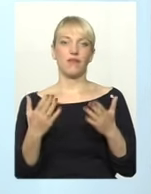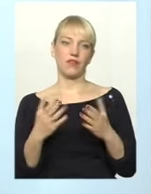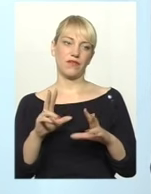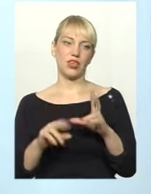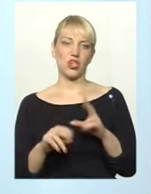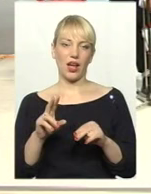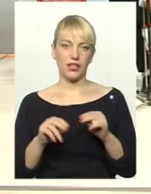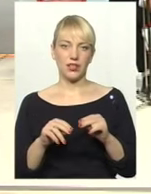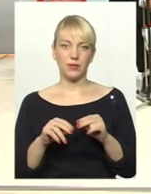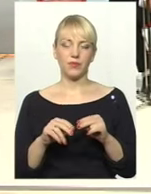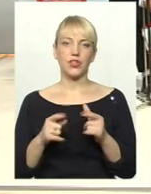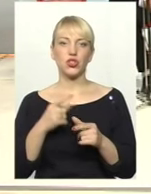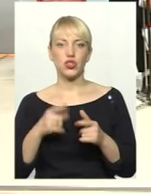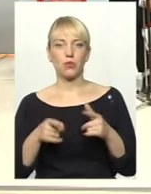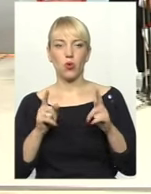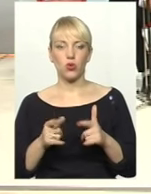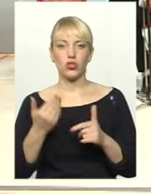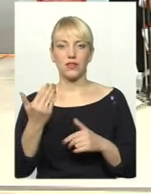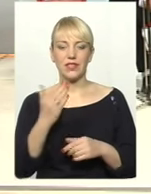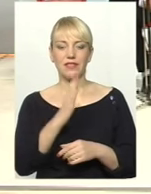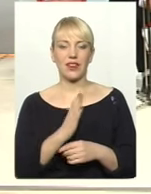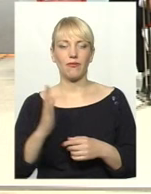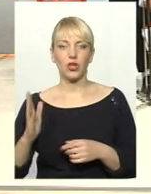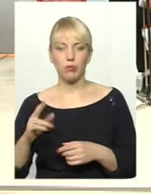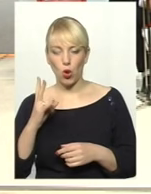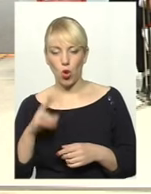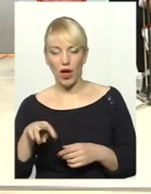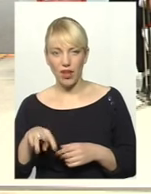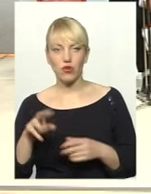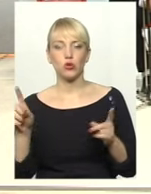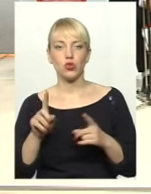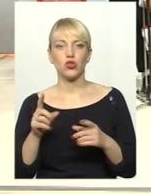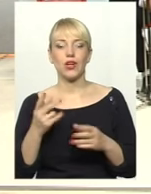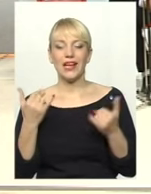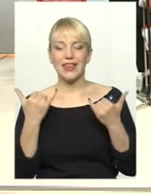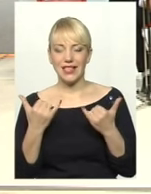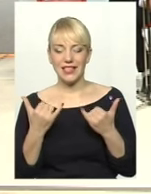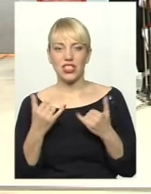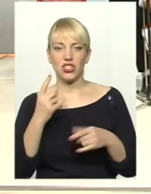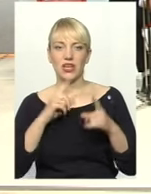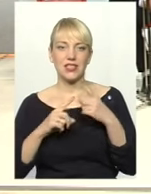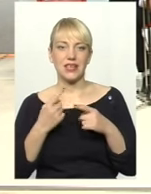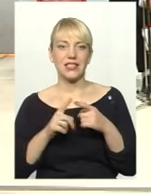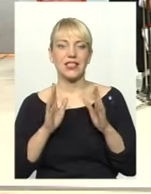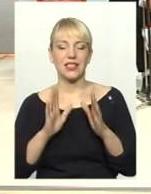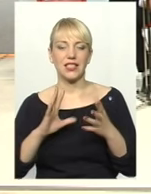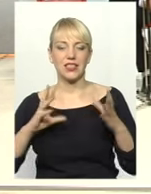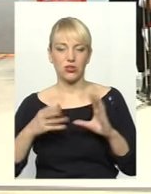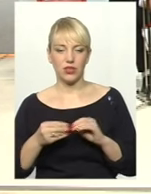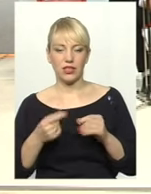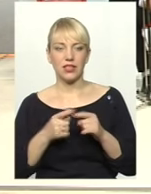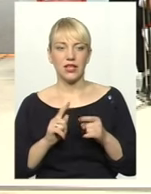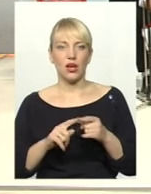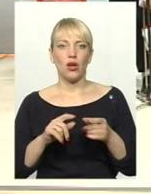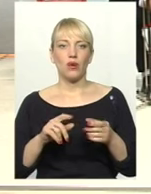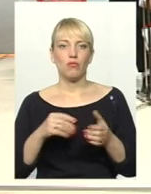погоджуєтеся ви з Вадимом Миколаївичем, що нинішня сесія – це лише результат її, це лише бюджет проїдання? Чи